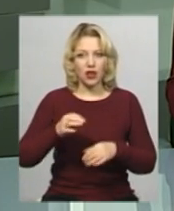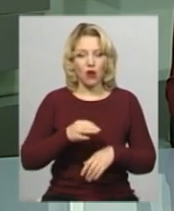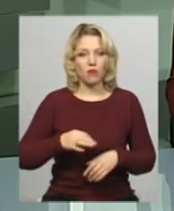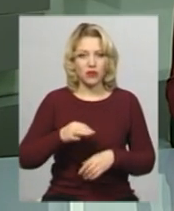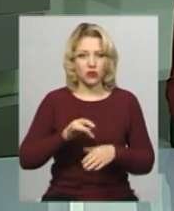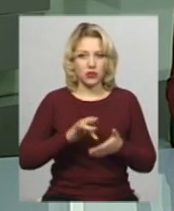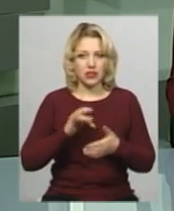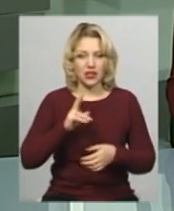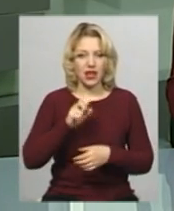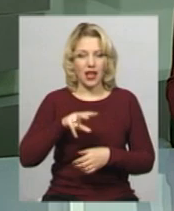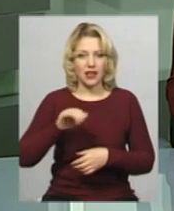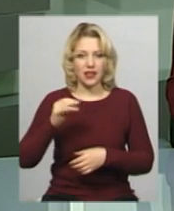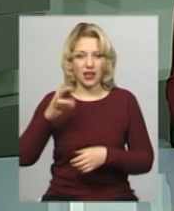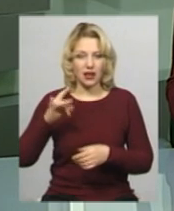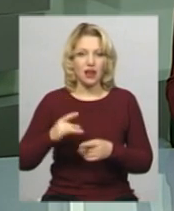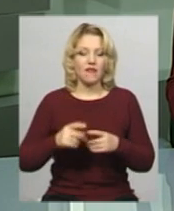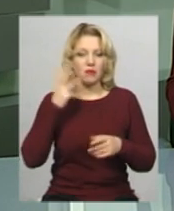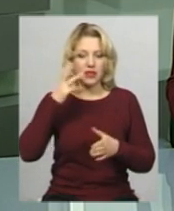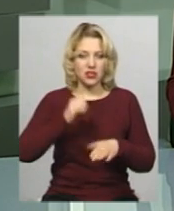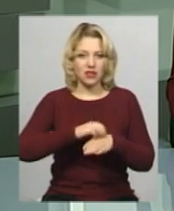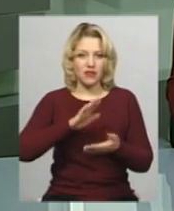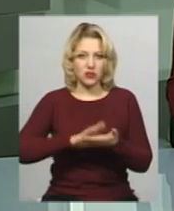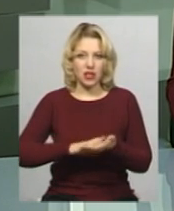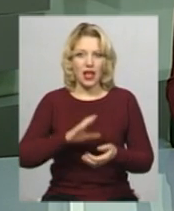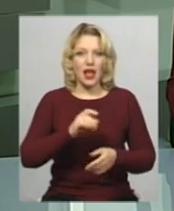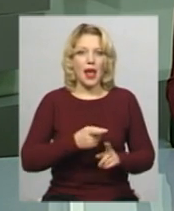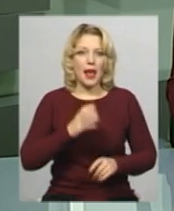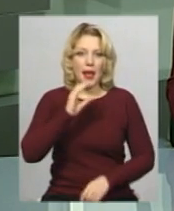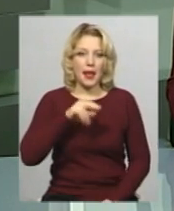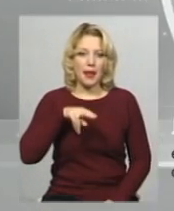Лариса Калінер. За її словами, у Хмельницькому зафіксовано епідемію на кір.